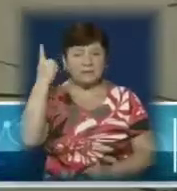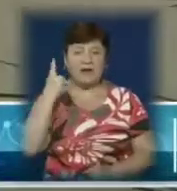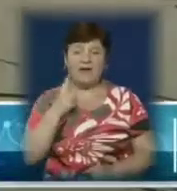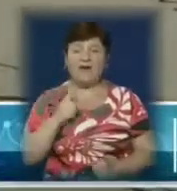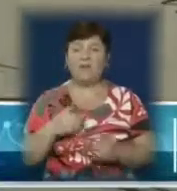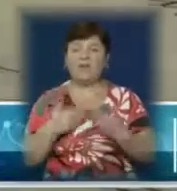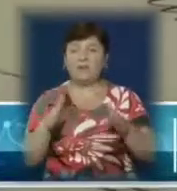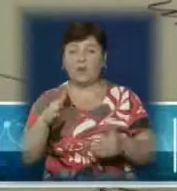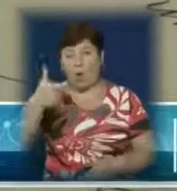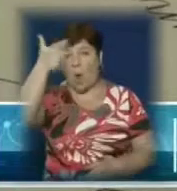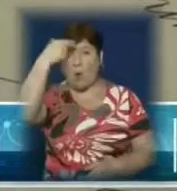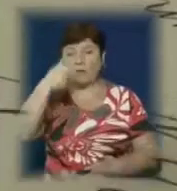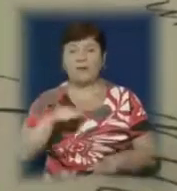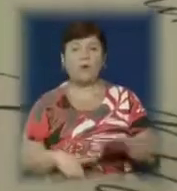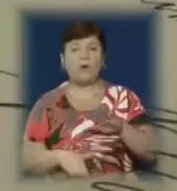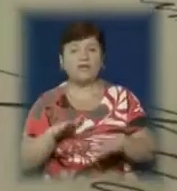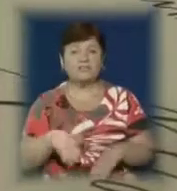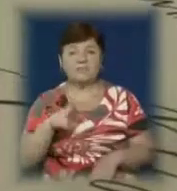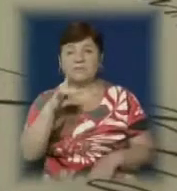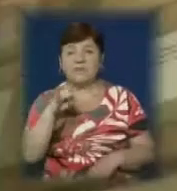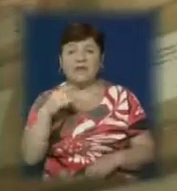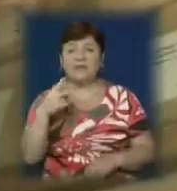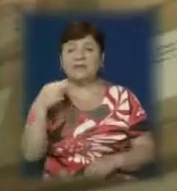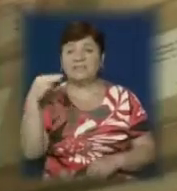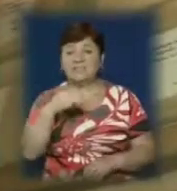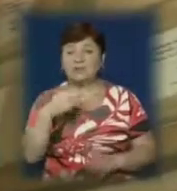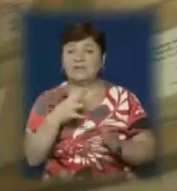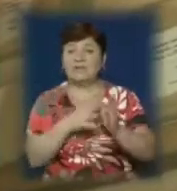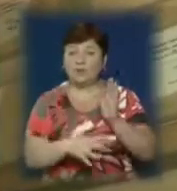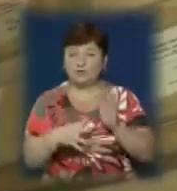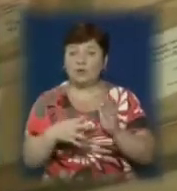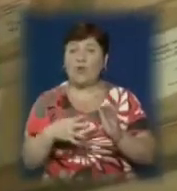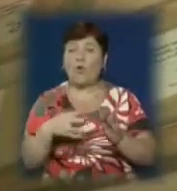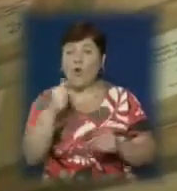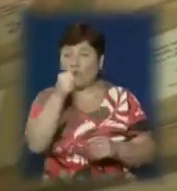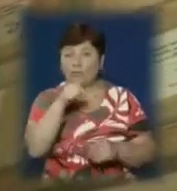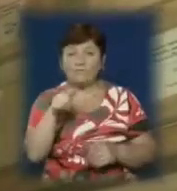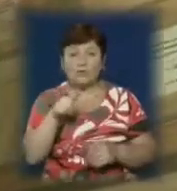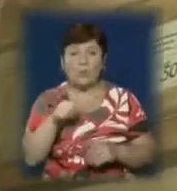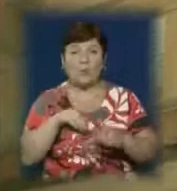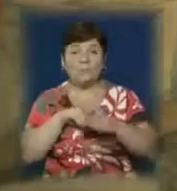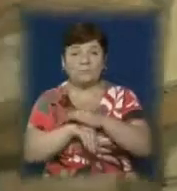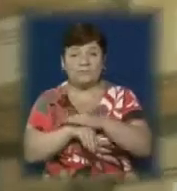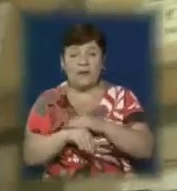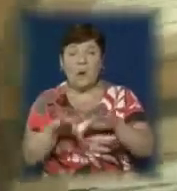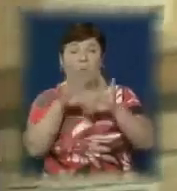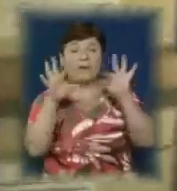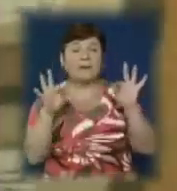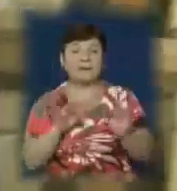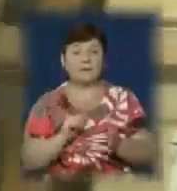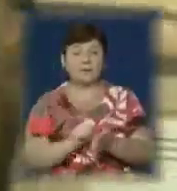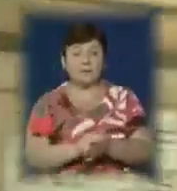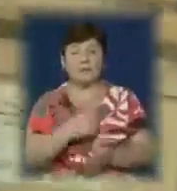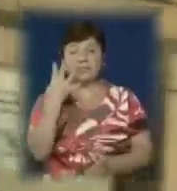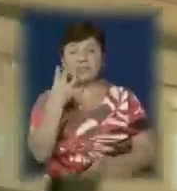виданий королем Жігмундом Мукачеву, датований 1390 роком. Саме в цьому архіві зберігаються і оригінальні документи